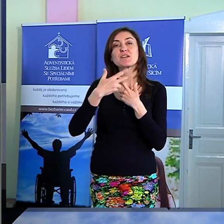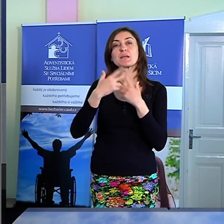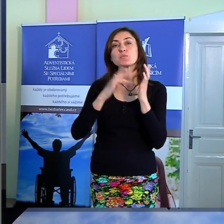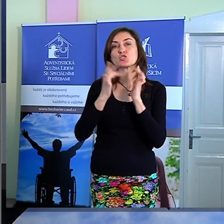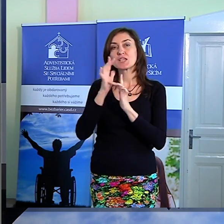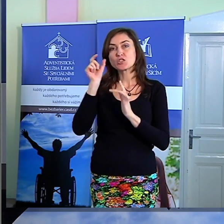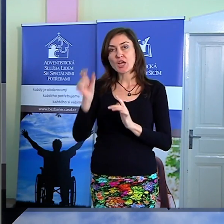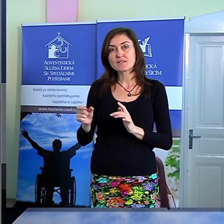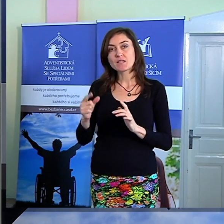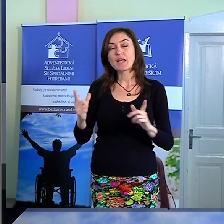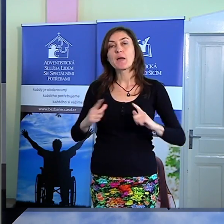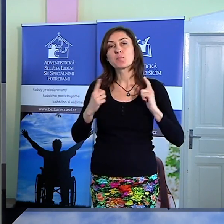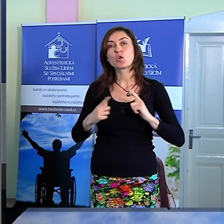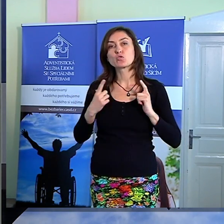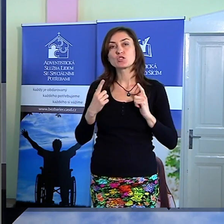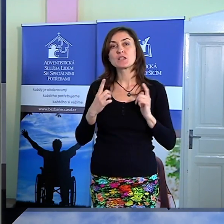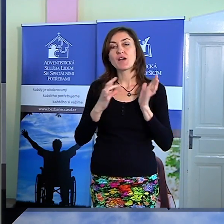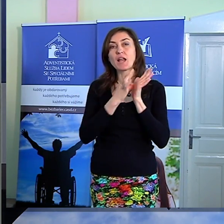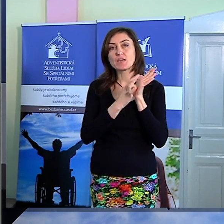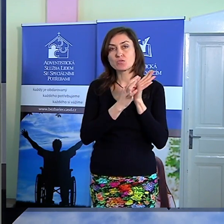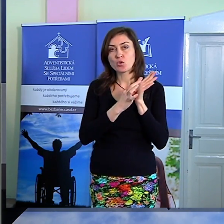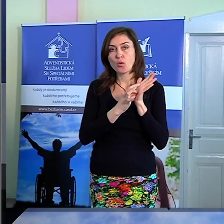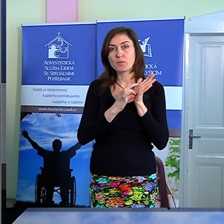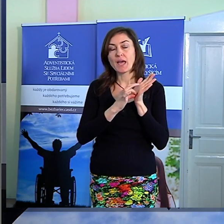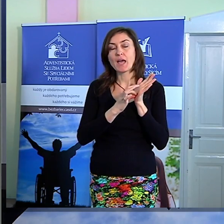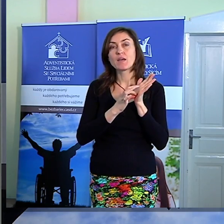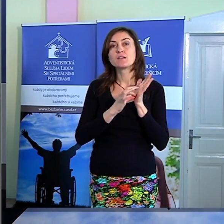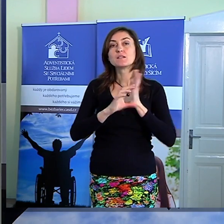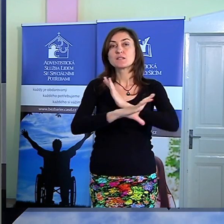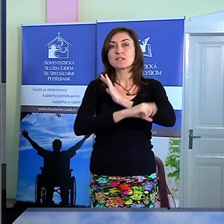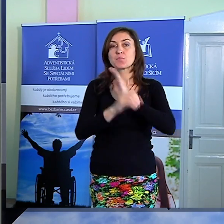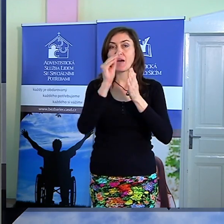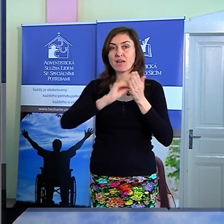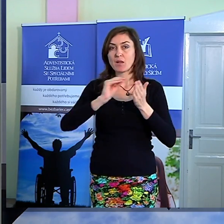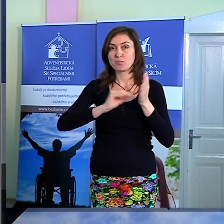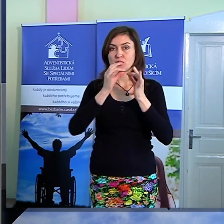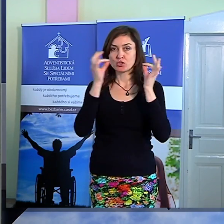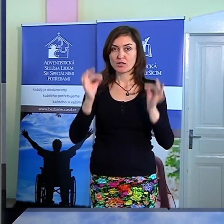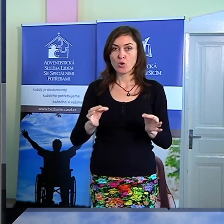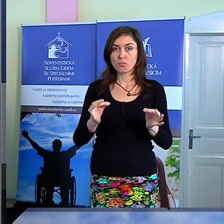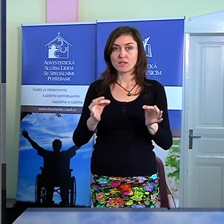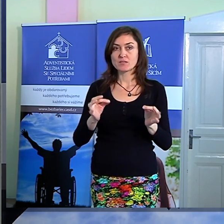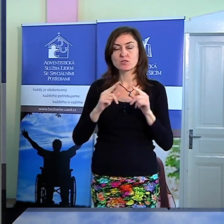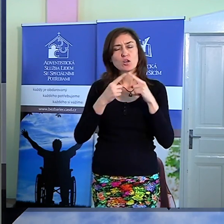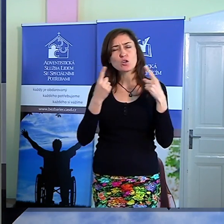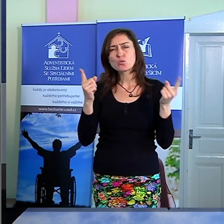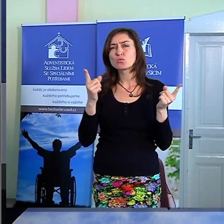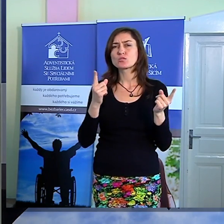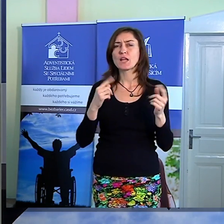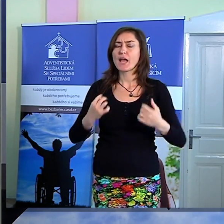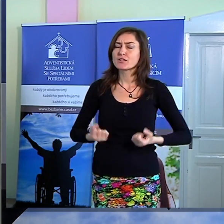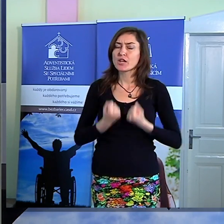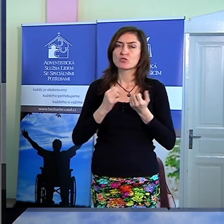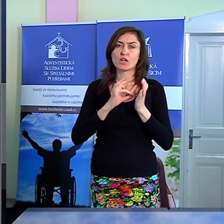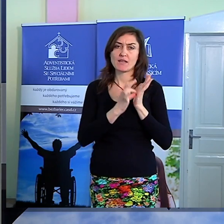prožívali v době, kdy jim apoštol Pavel tento dopis píše situace, které s radostí vůbec neměly nic společného.